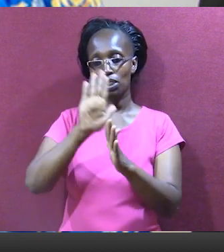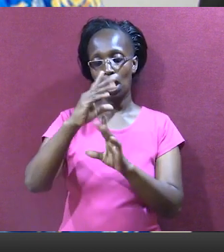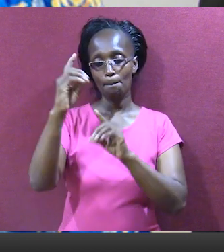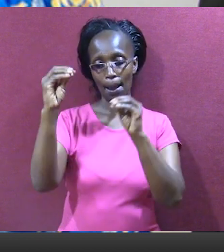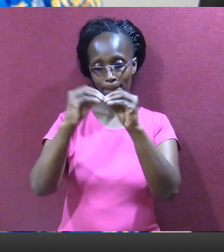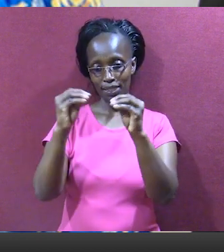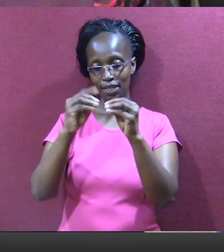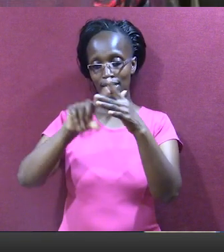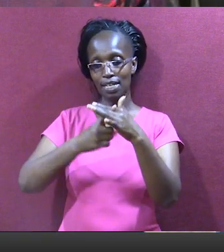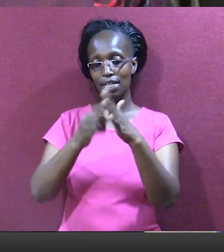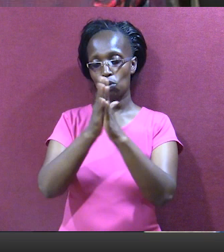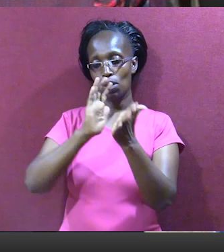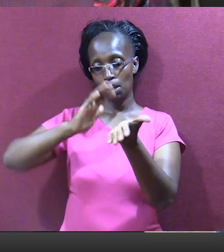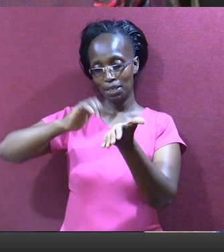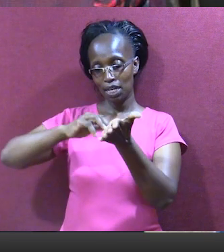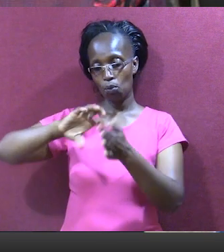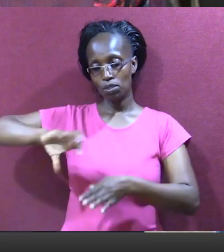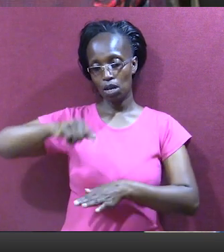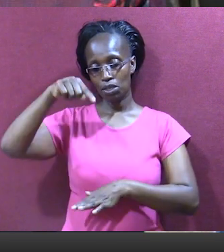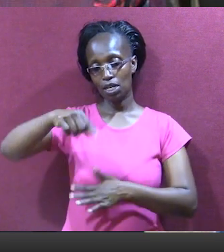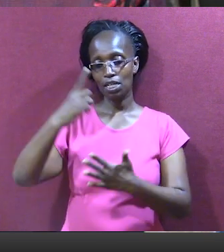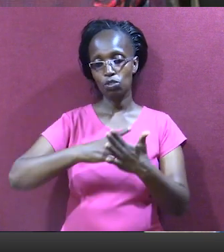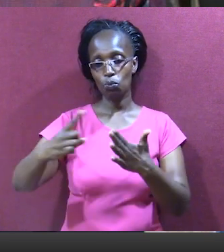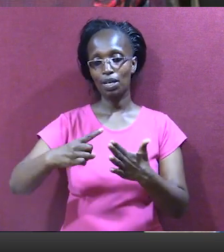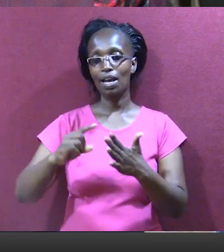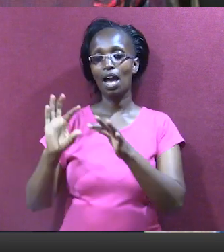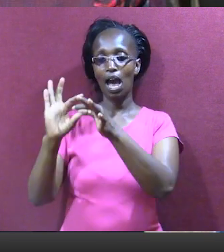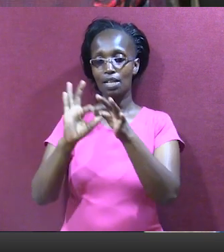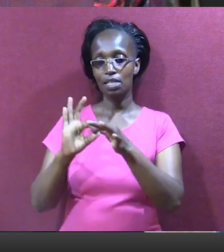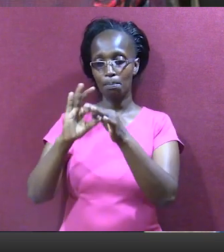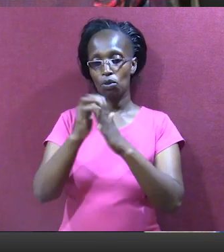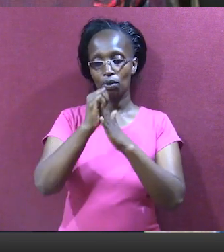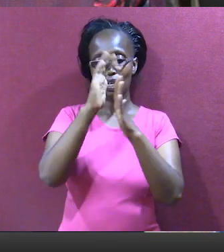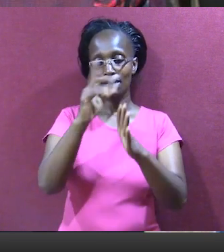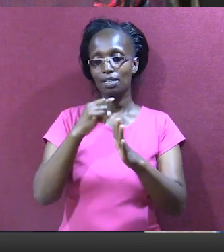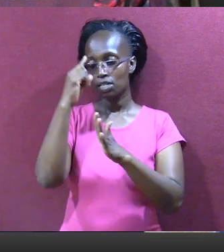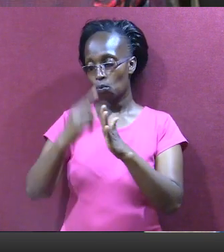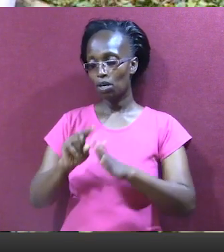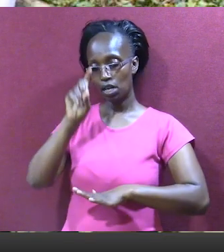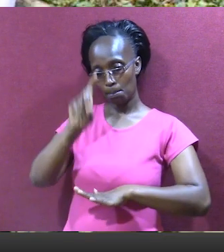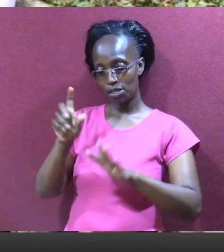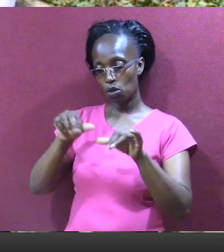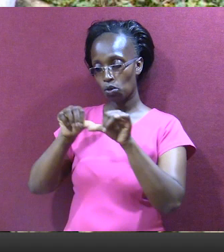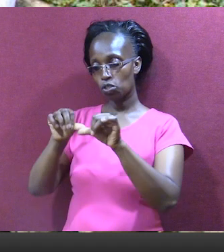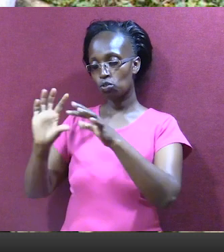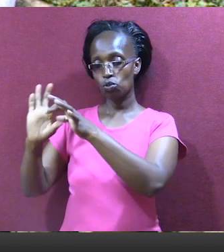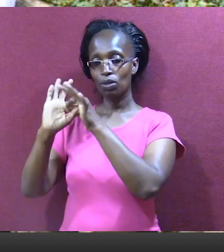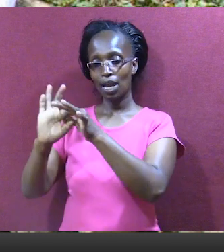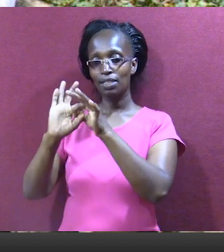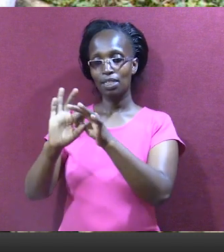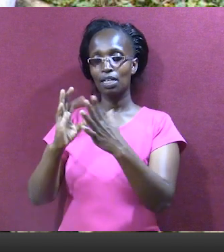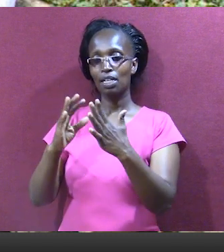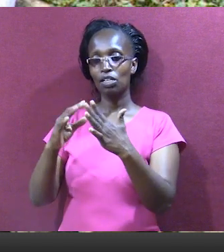mikutano yao Wakianzia county ya machakos wiki hii Hapa vyongozu wazimyo wakisema Lazima wendelea